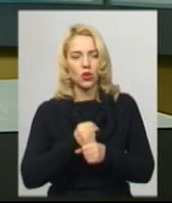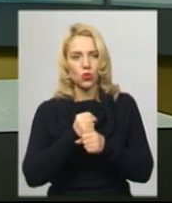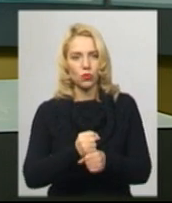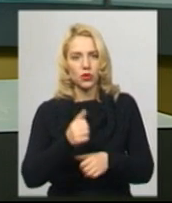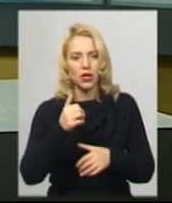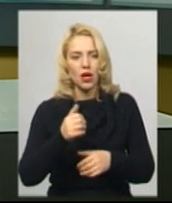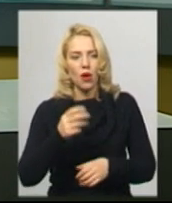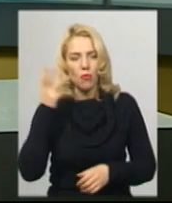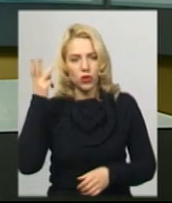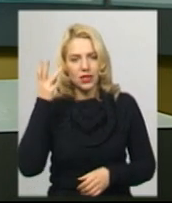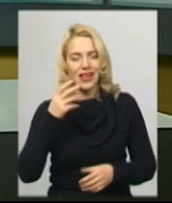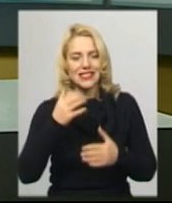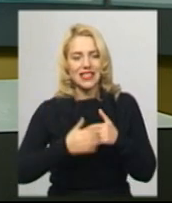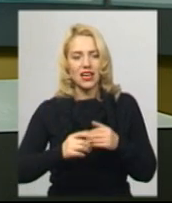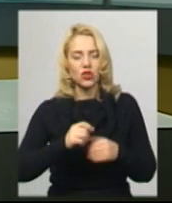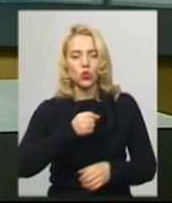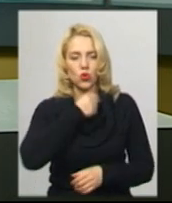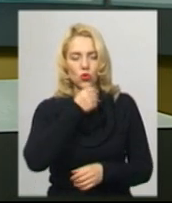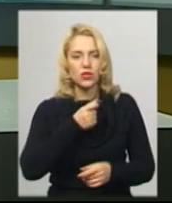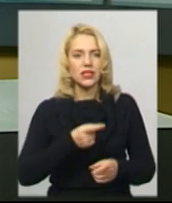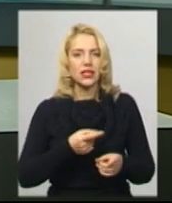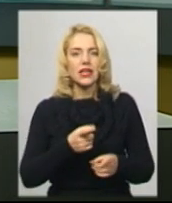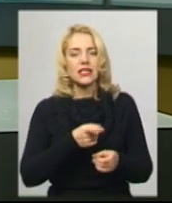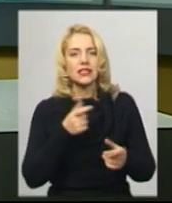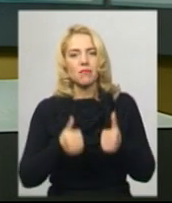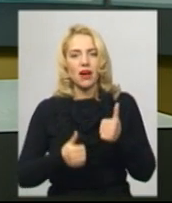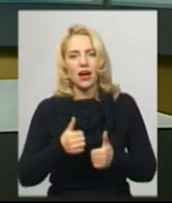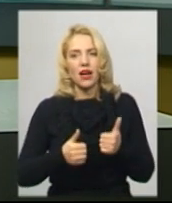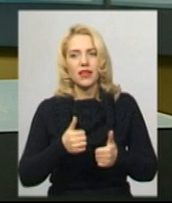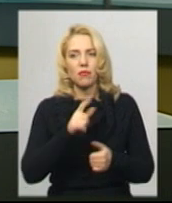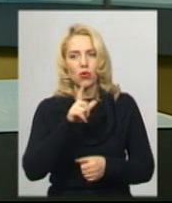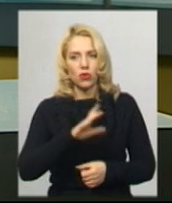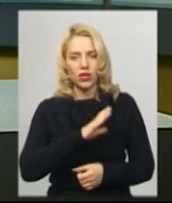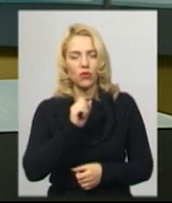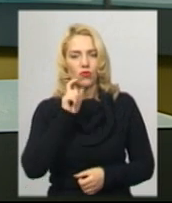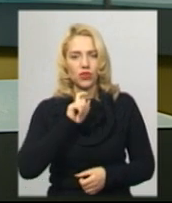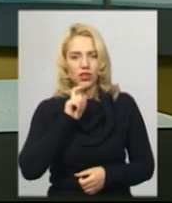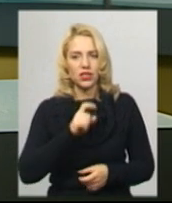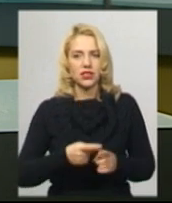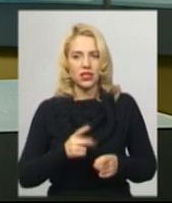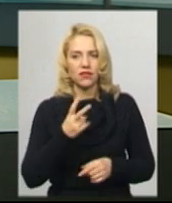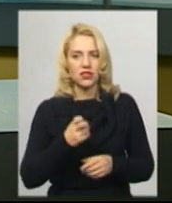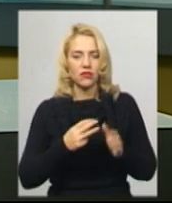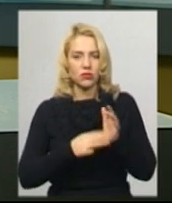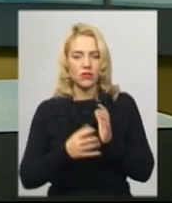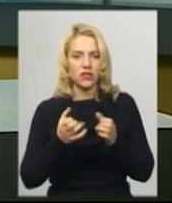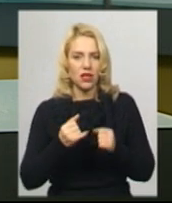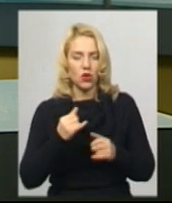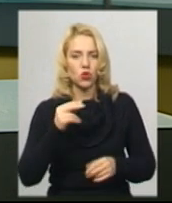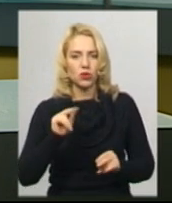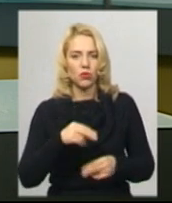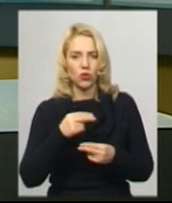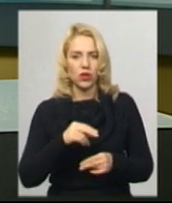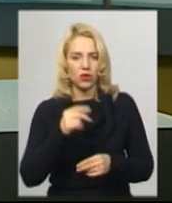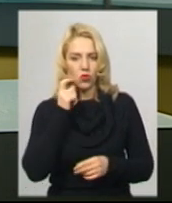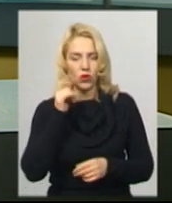кульової стрільби. Змагання відбулися у Вінниці. 250 учасників взяли участь у Чемпіонаті України та Кубку Поділля. Про це